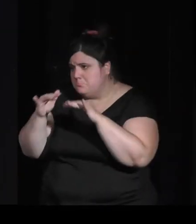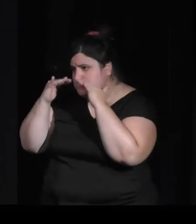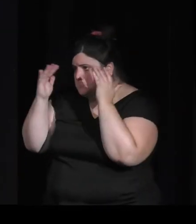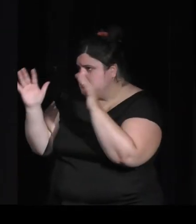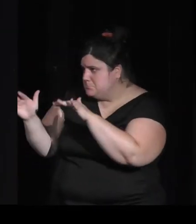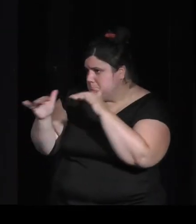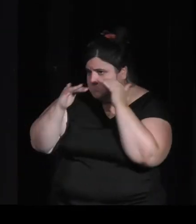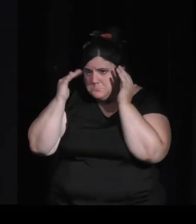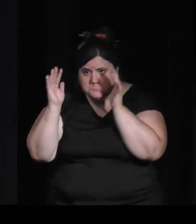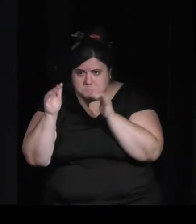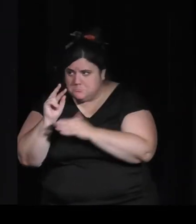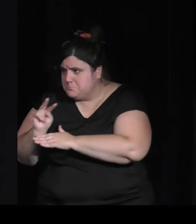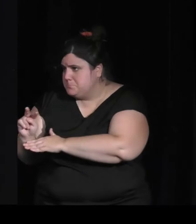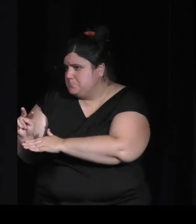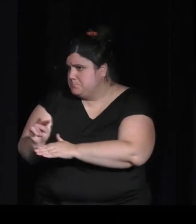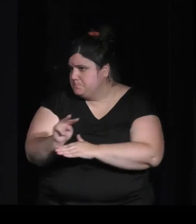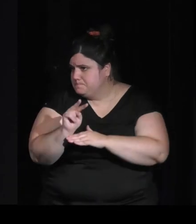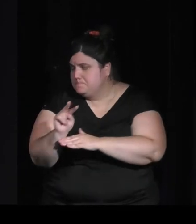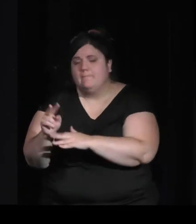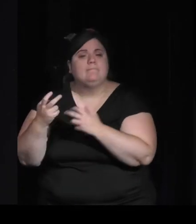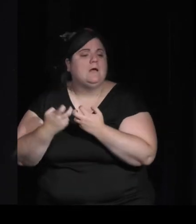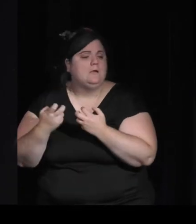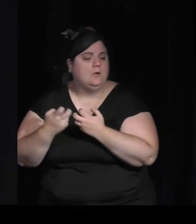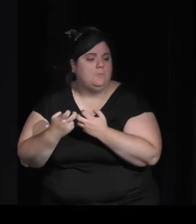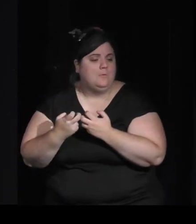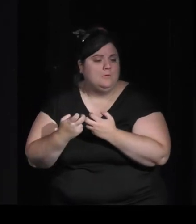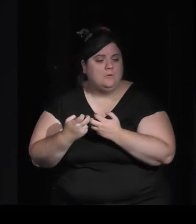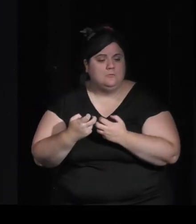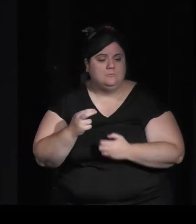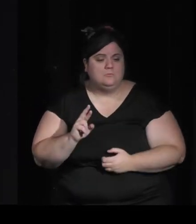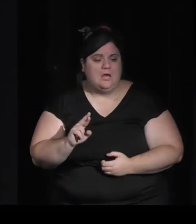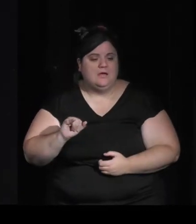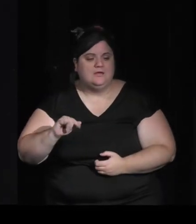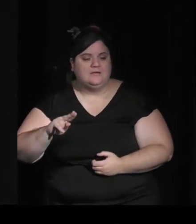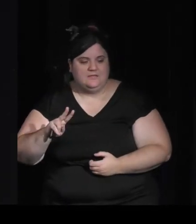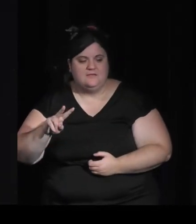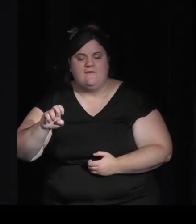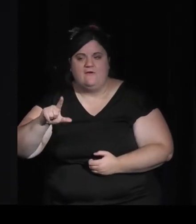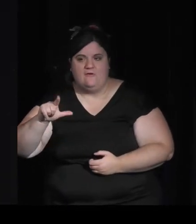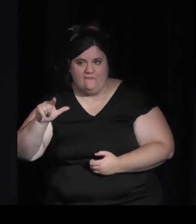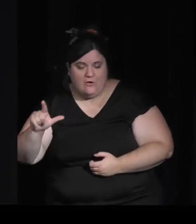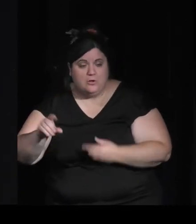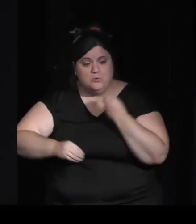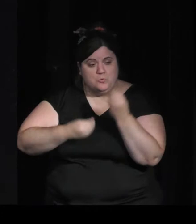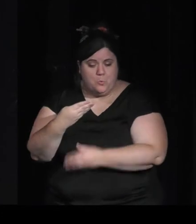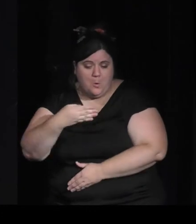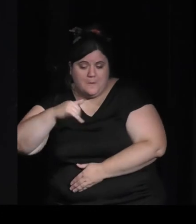trucs... Alors on peut penser à Myst ou des jeux comme ça, ou à Riven, tous ces jeux-là, où on sentait qu'il y avait une dimension cognitive, résoudre